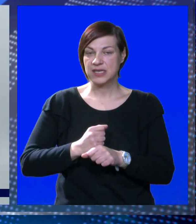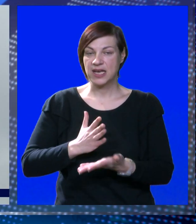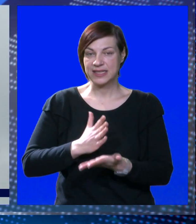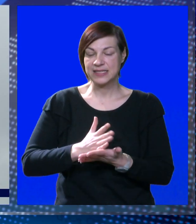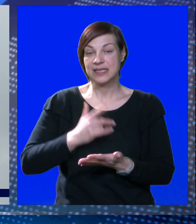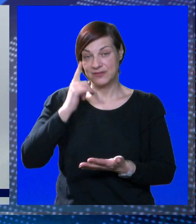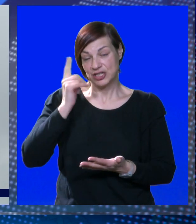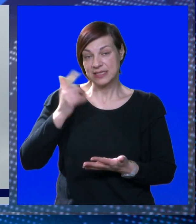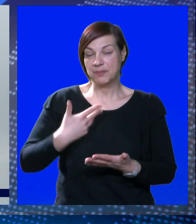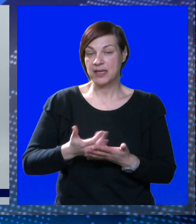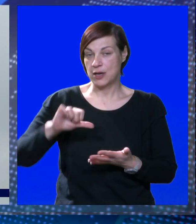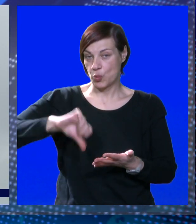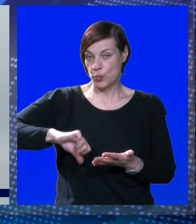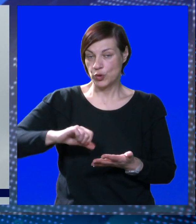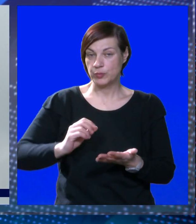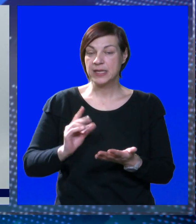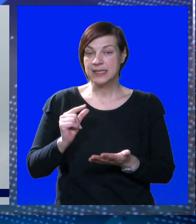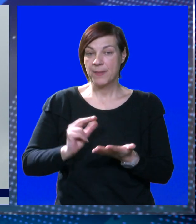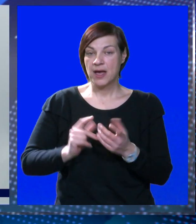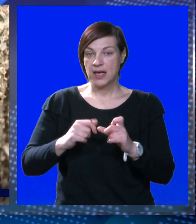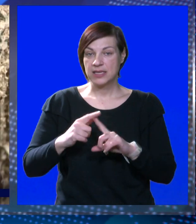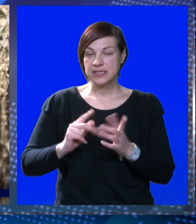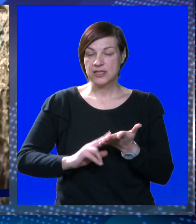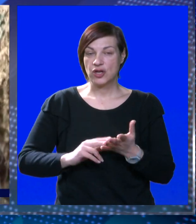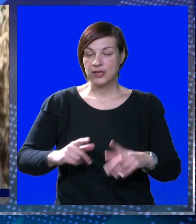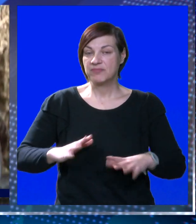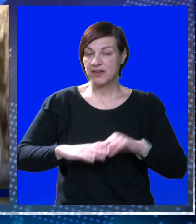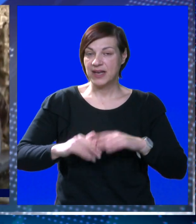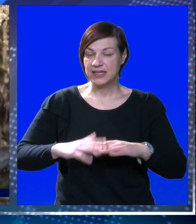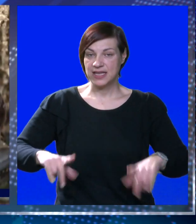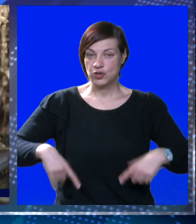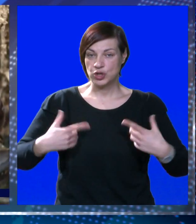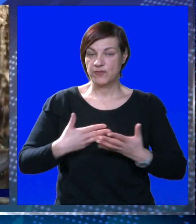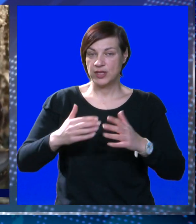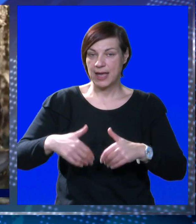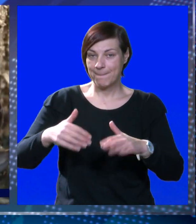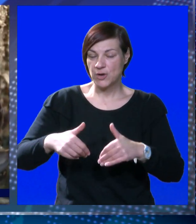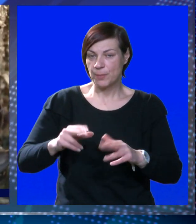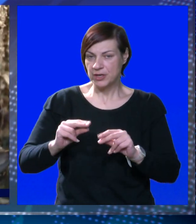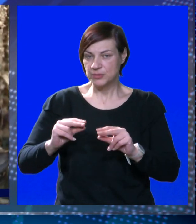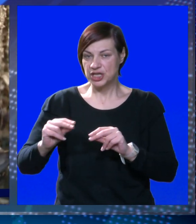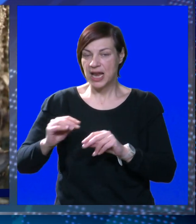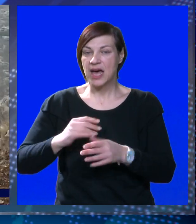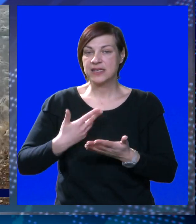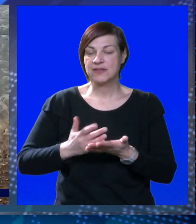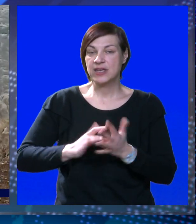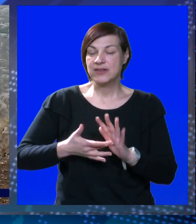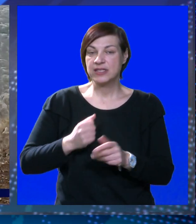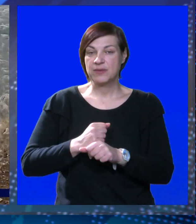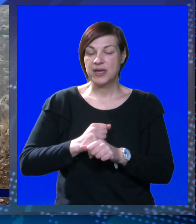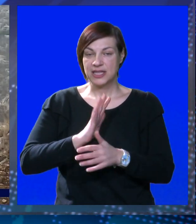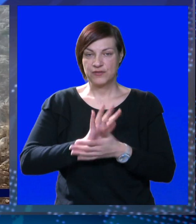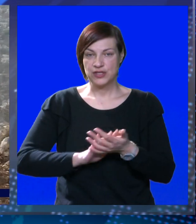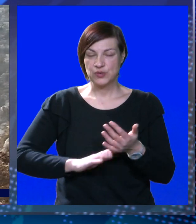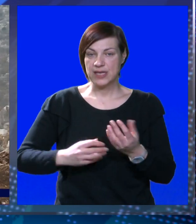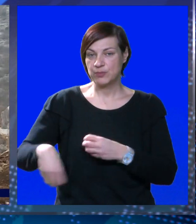izgradnji centra, već ga smatraju pogubnim za malosonski zaljev, kvalitezu života mještana, kao i poljoprivredu i pčelarstvo. Sve u svemu,